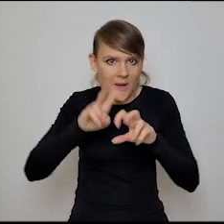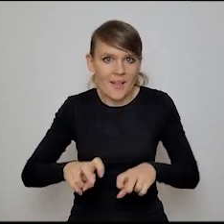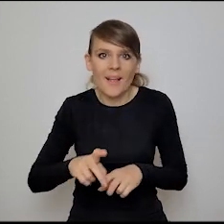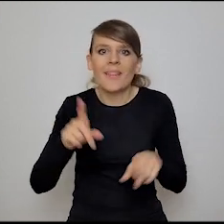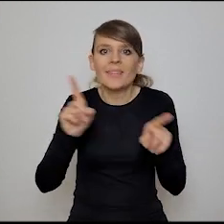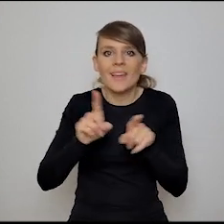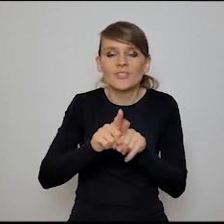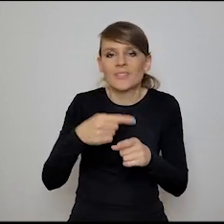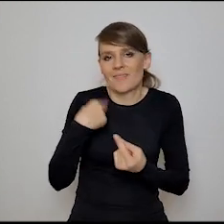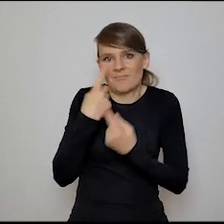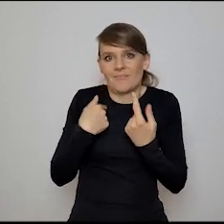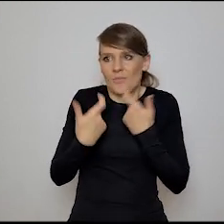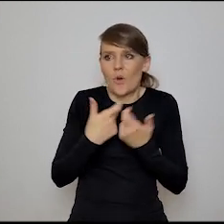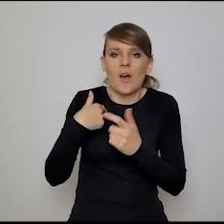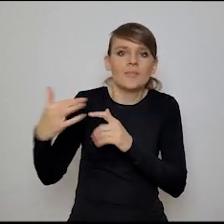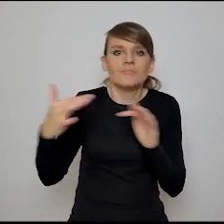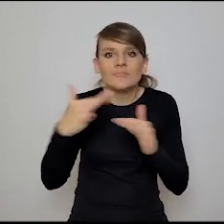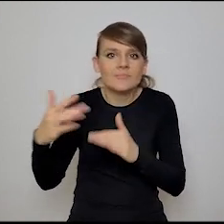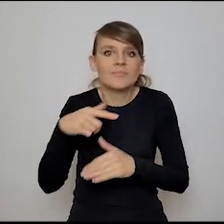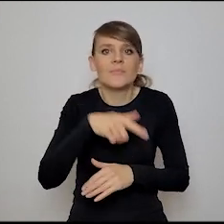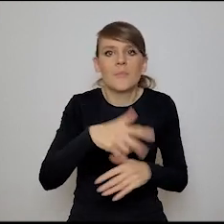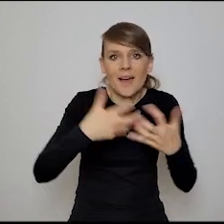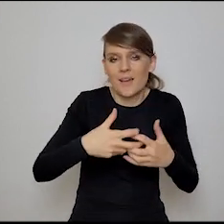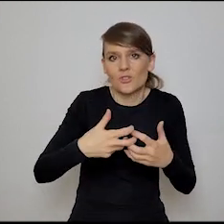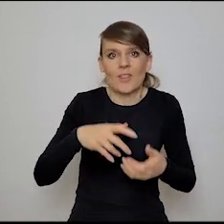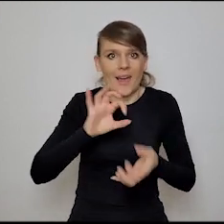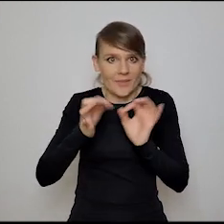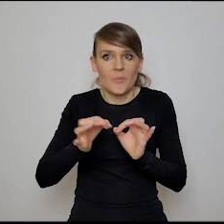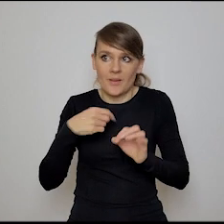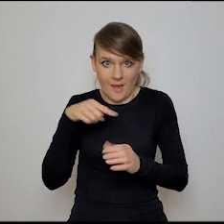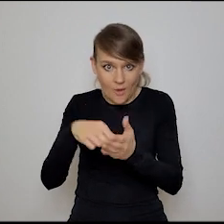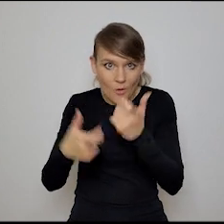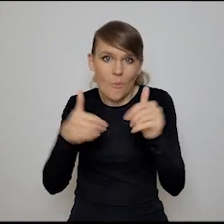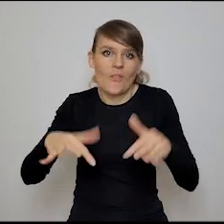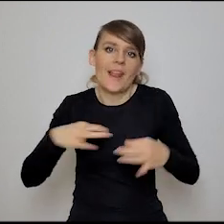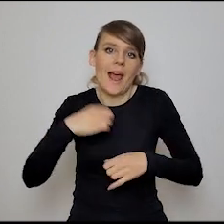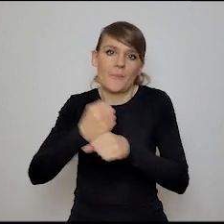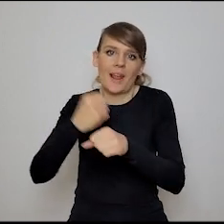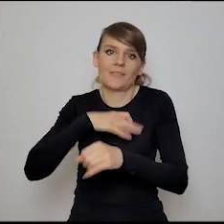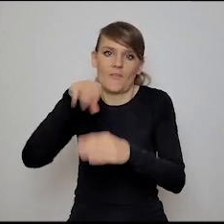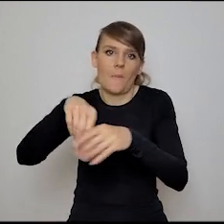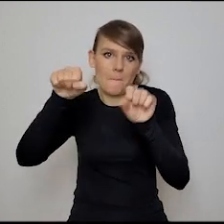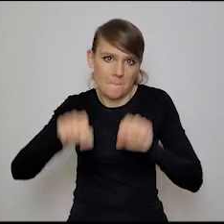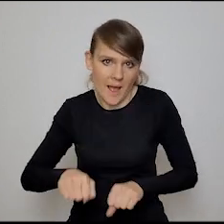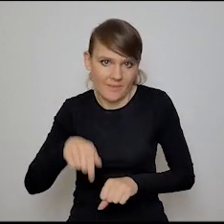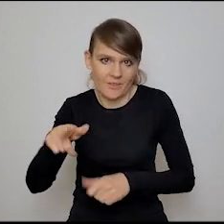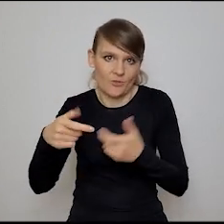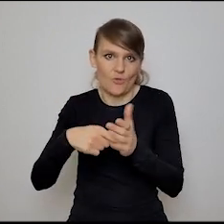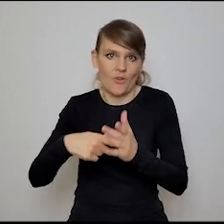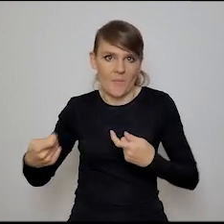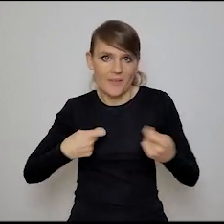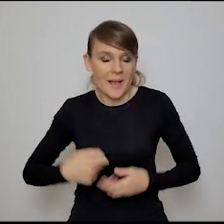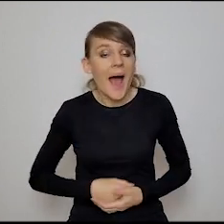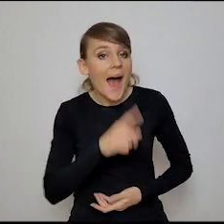człowiek-maszyna. Gdybym się zajmowała AI-em, to może bym dzisiaj rozumieć. Pracowała w banku i robiła loan management. Ale bo też twój